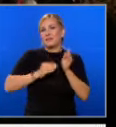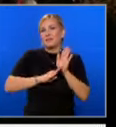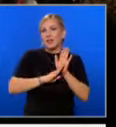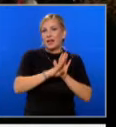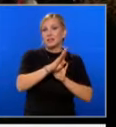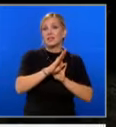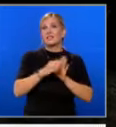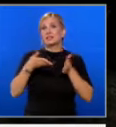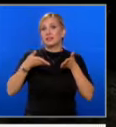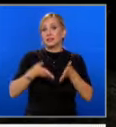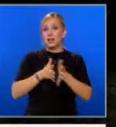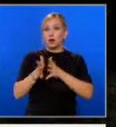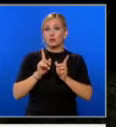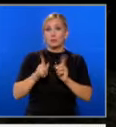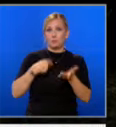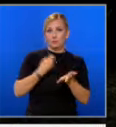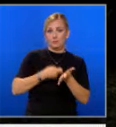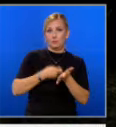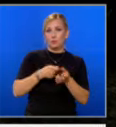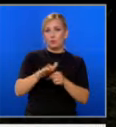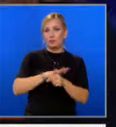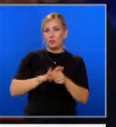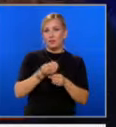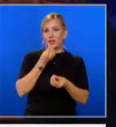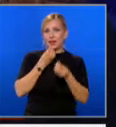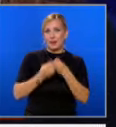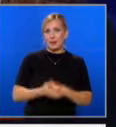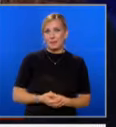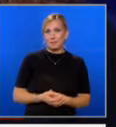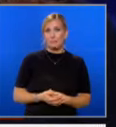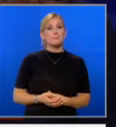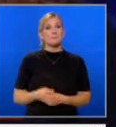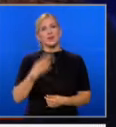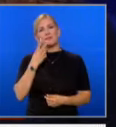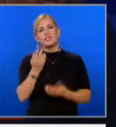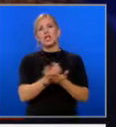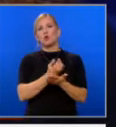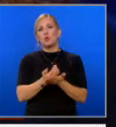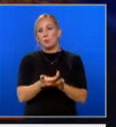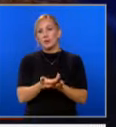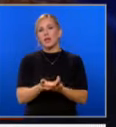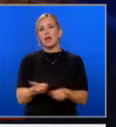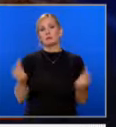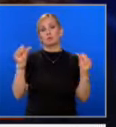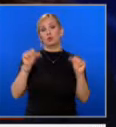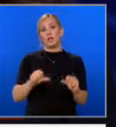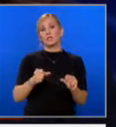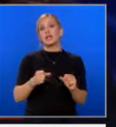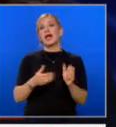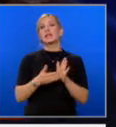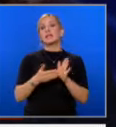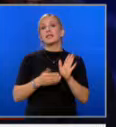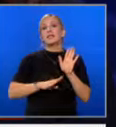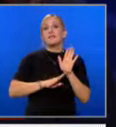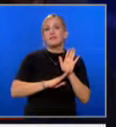заради която хората не могат да си купуват основни храни. Вижте, економиката ни е ужасна заради инфлацията, която е известна